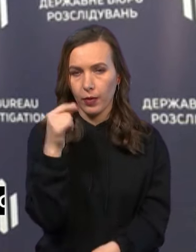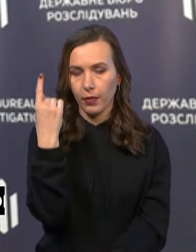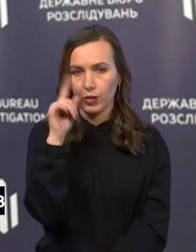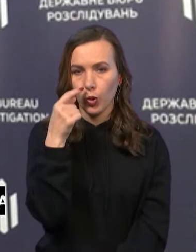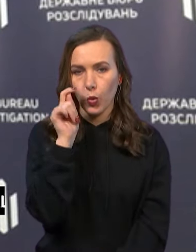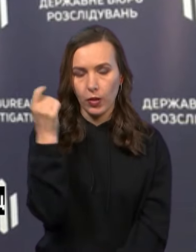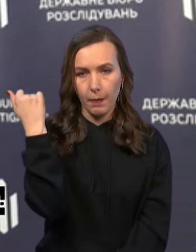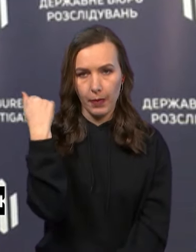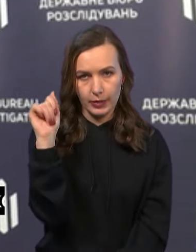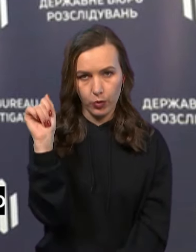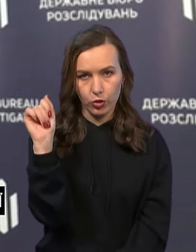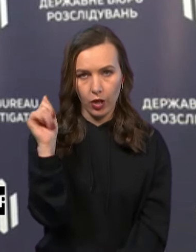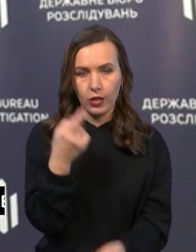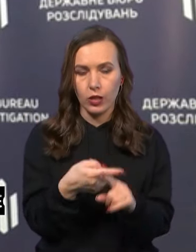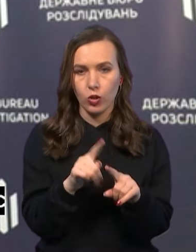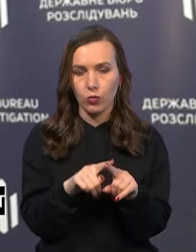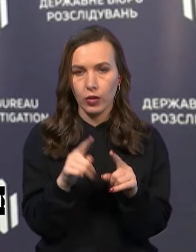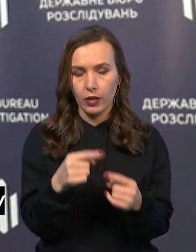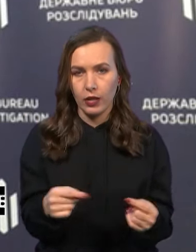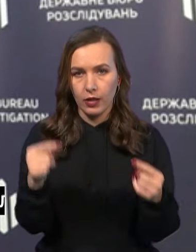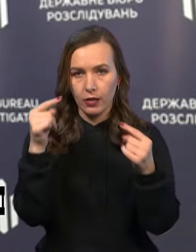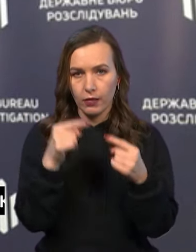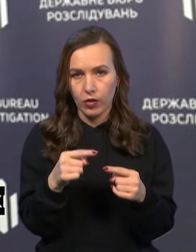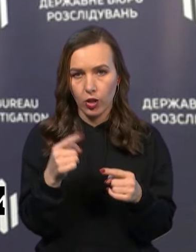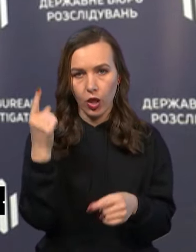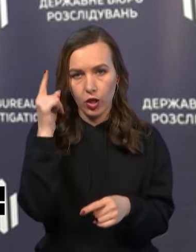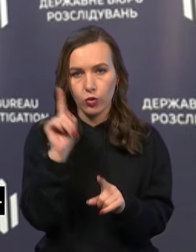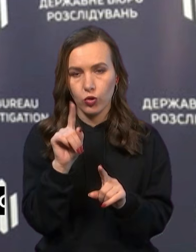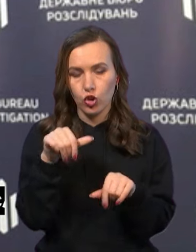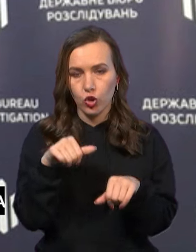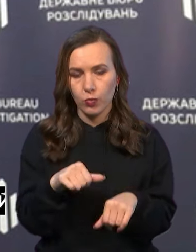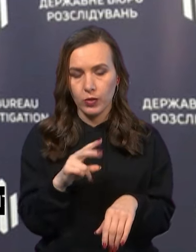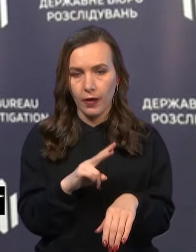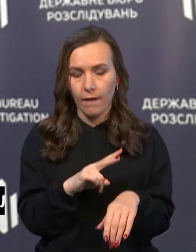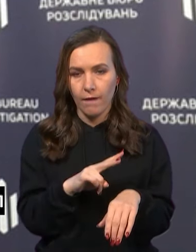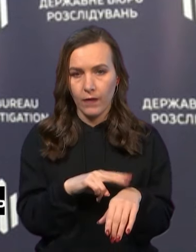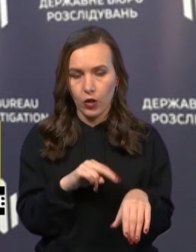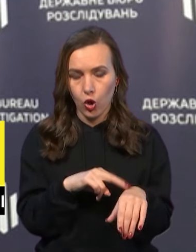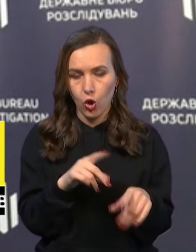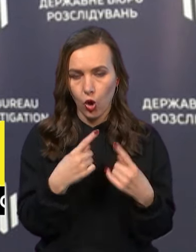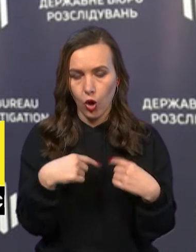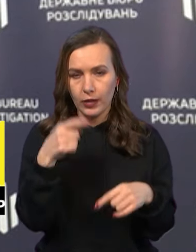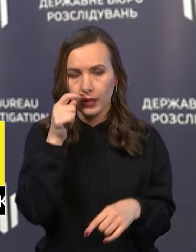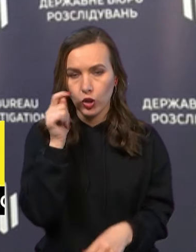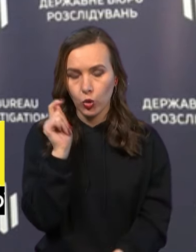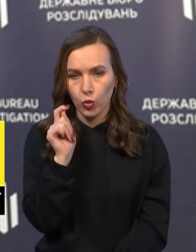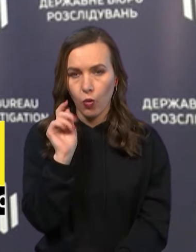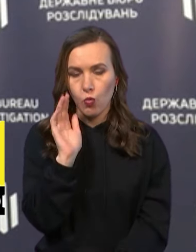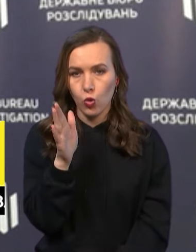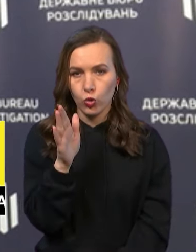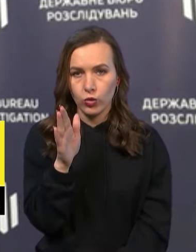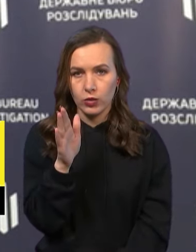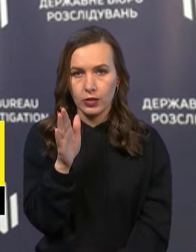що Україна переможе. Тому, відповідно, не думаю, що правоохоронні органи України будуть